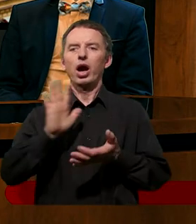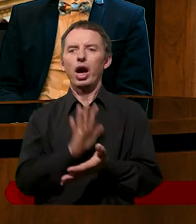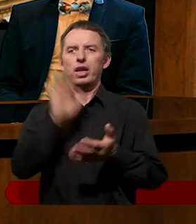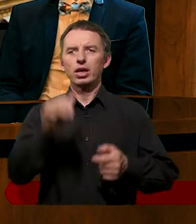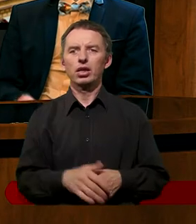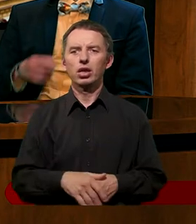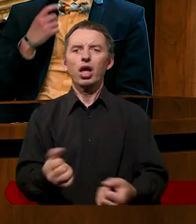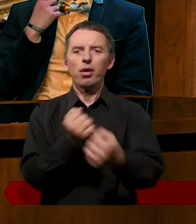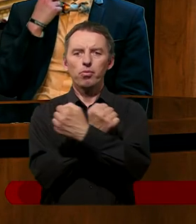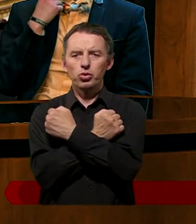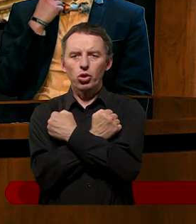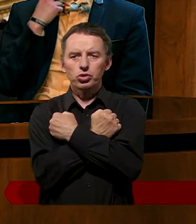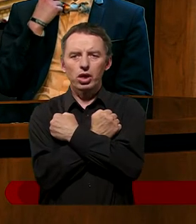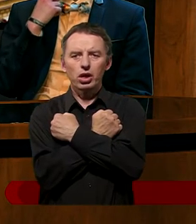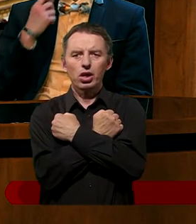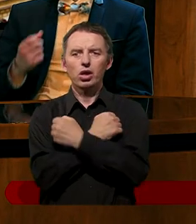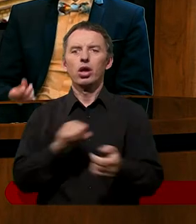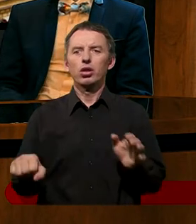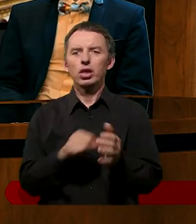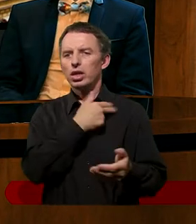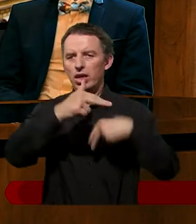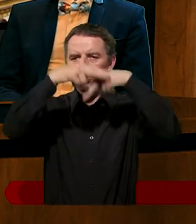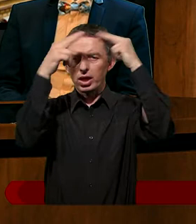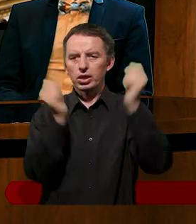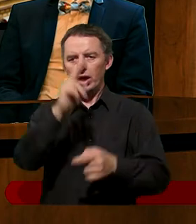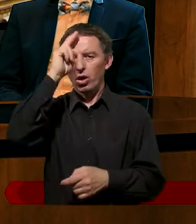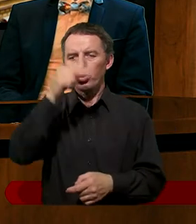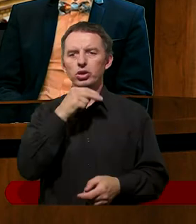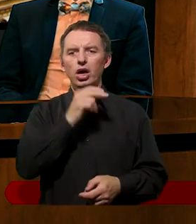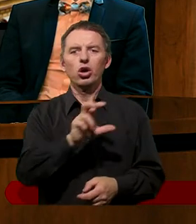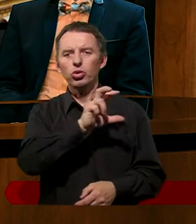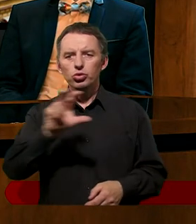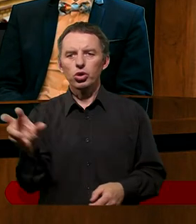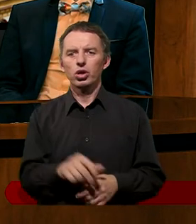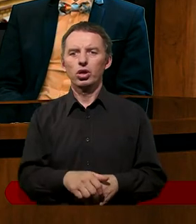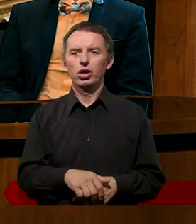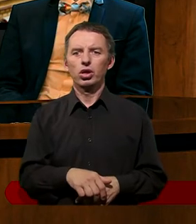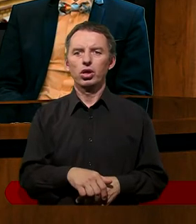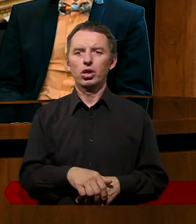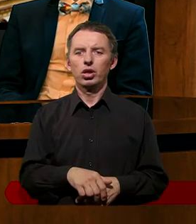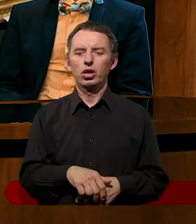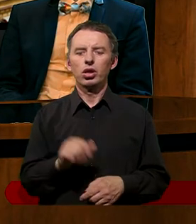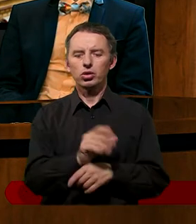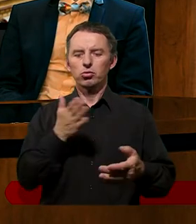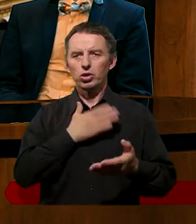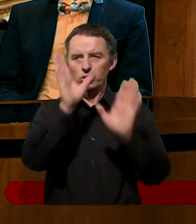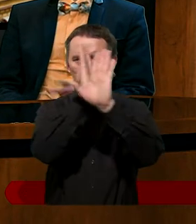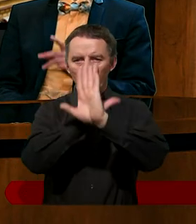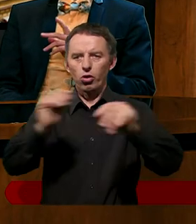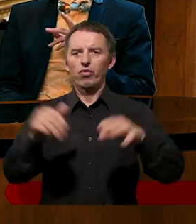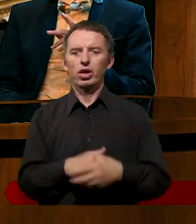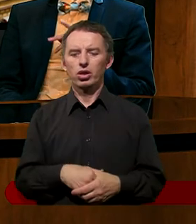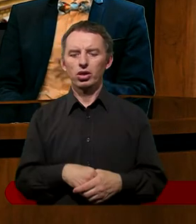miłosiernego, niebiańskiego Ojca? Czy ludzki egoizm i samowolę?